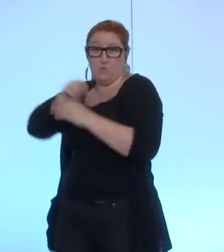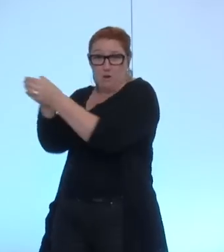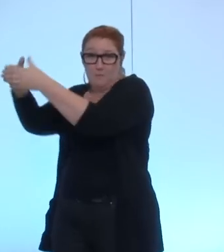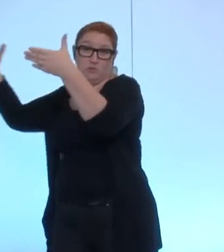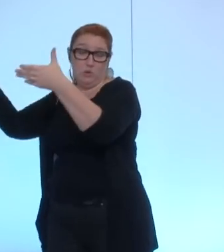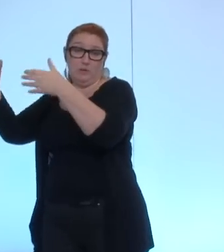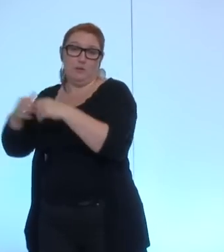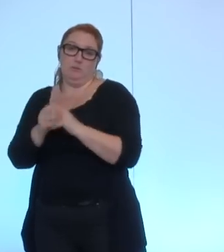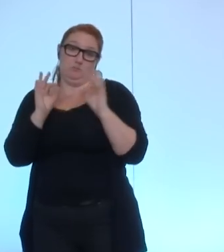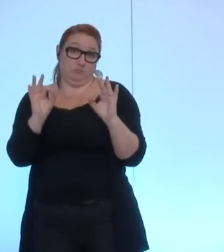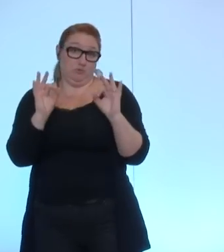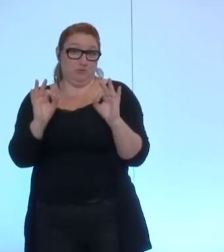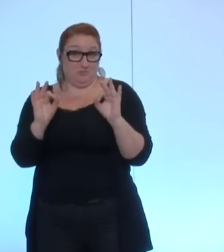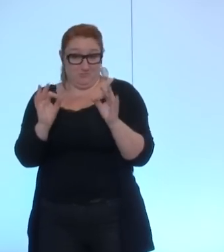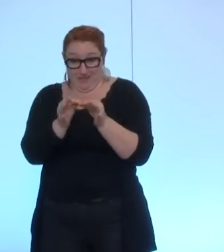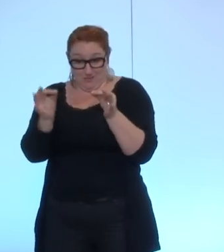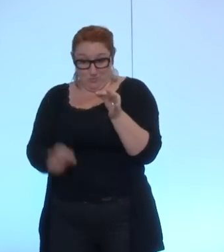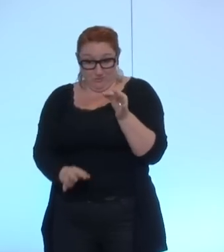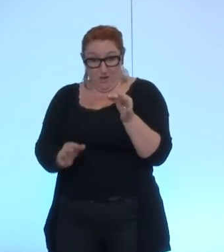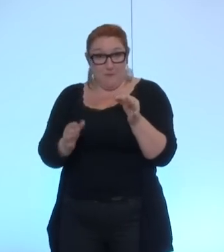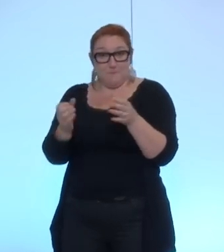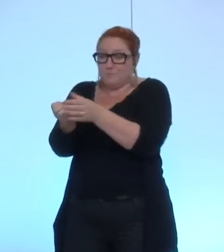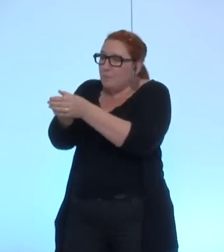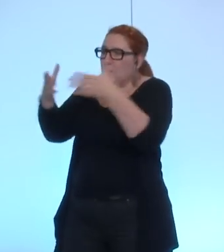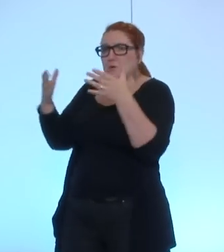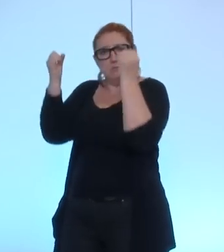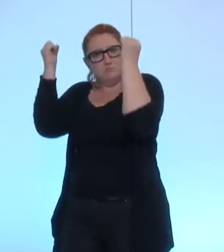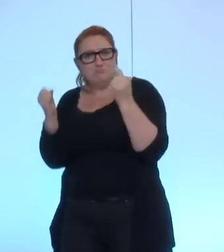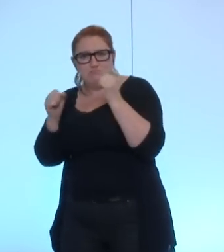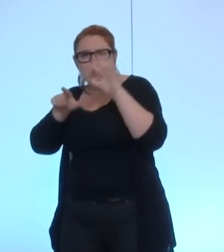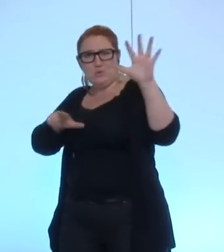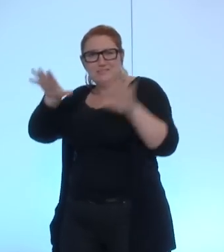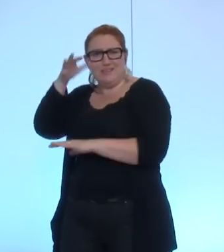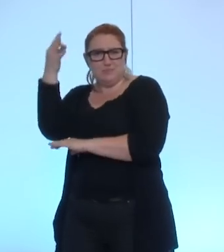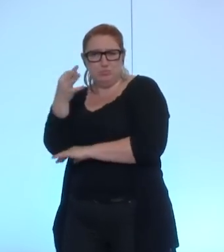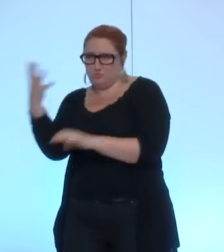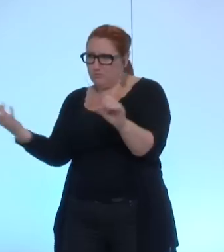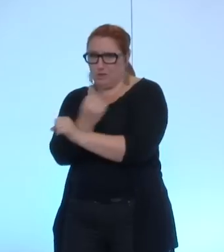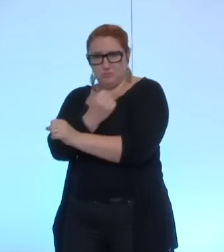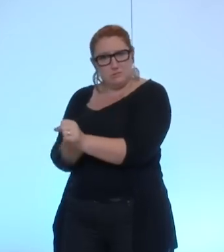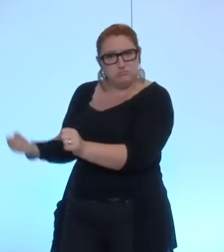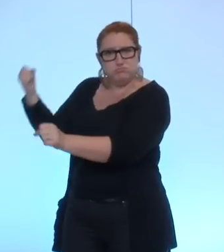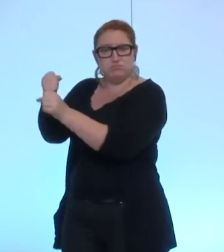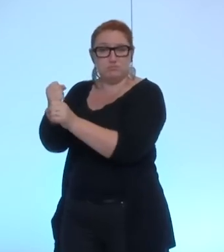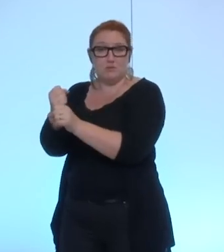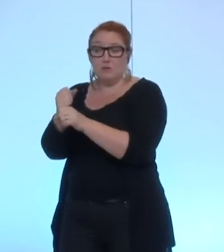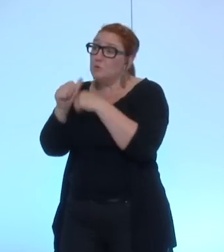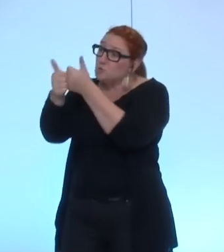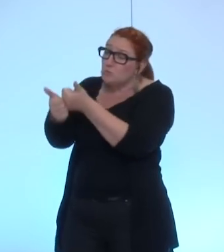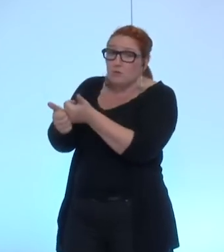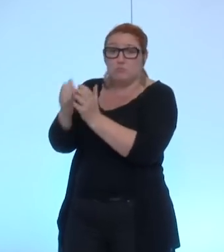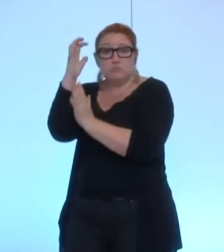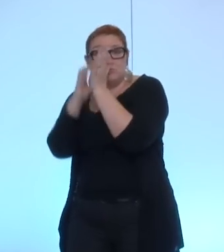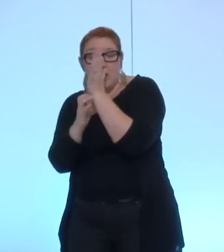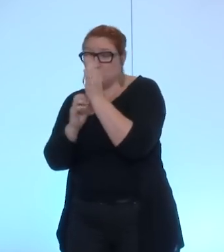qui d'ailleurs a permis de constituer une majorité solide de 75% sur la base d'un texte et de projet